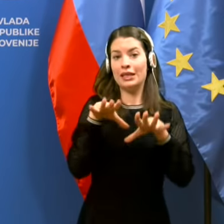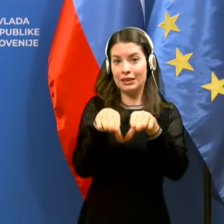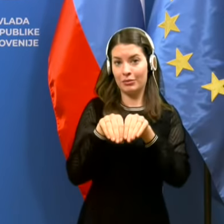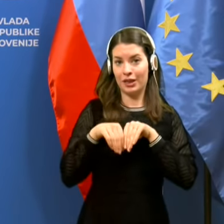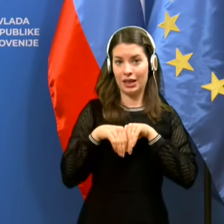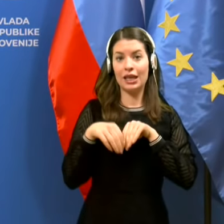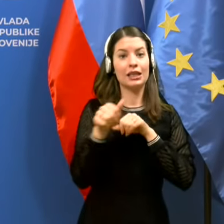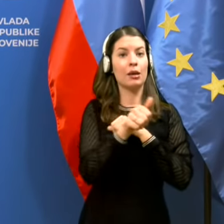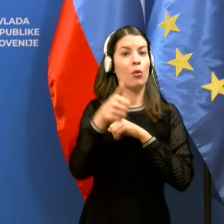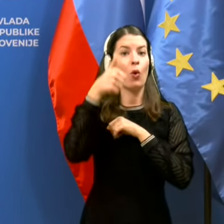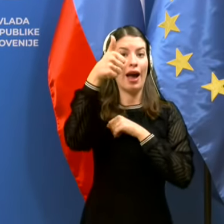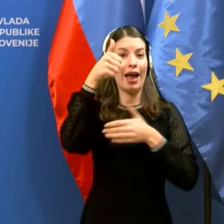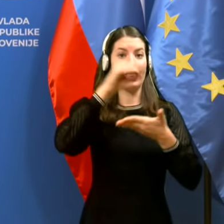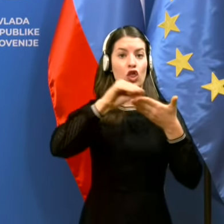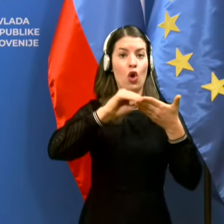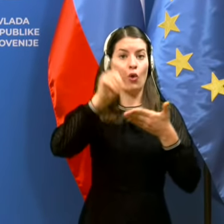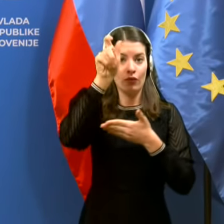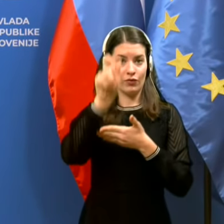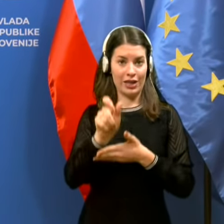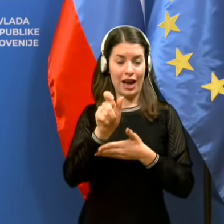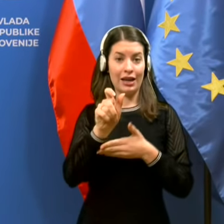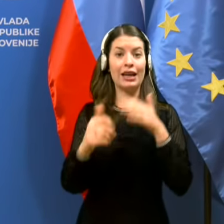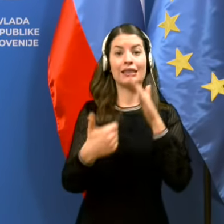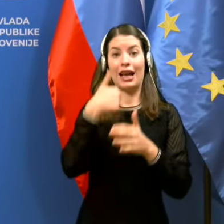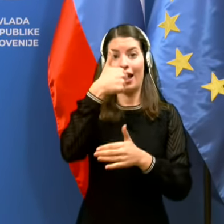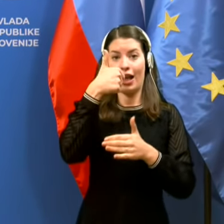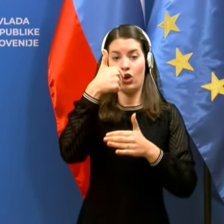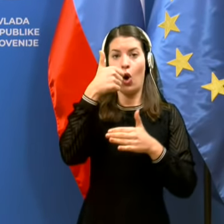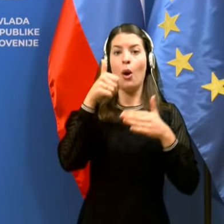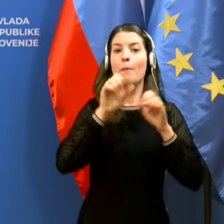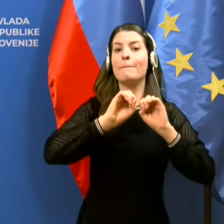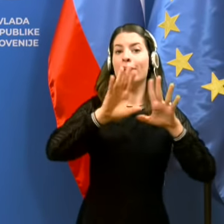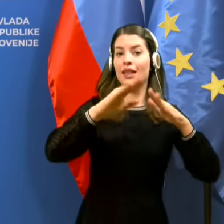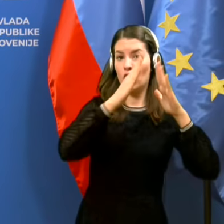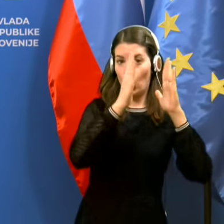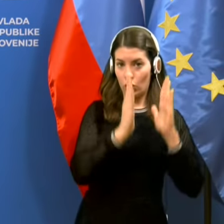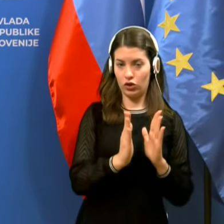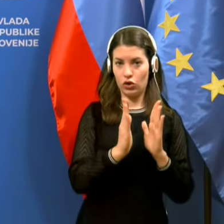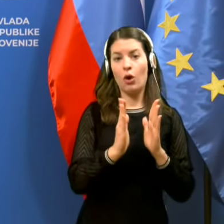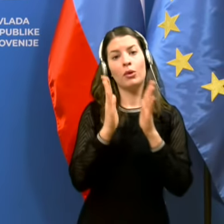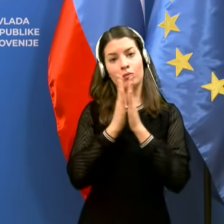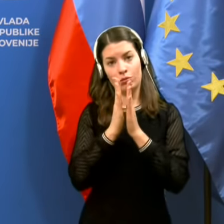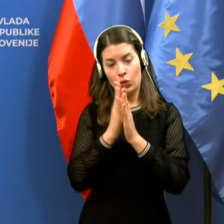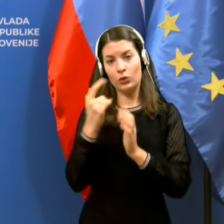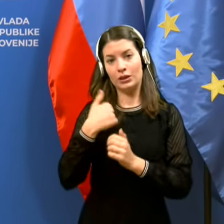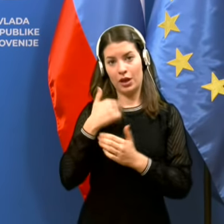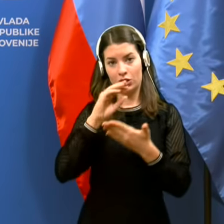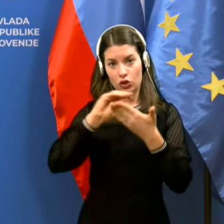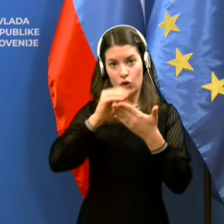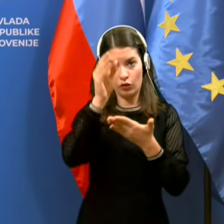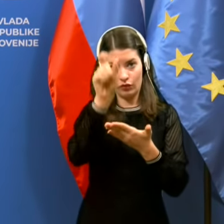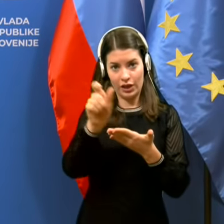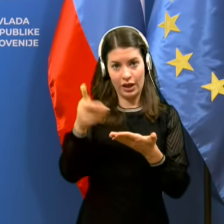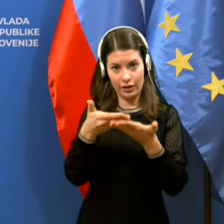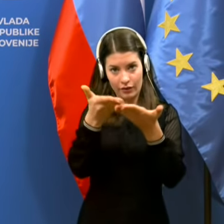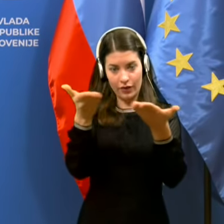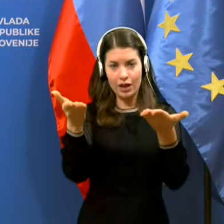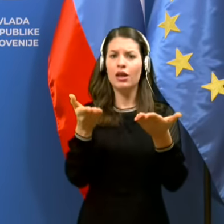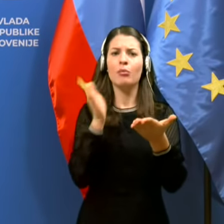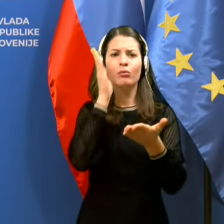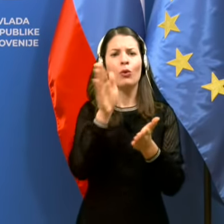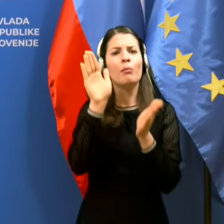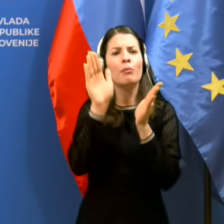enega novinarja, eno prijavo na novinarsko hišo. Hkrati novinarje in novinarke prosim, da zastavljajo